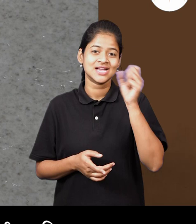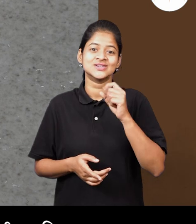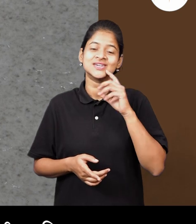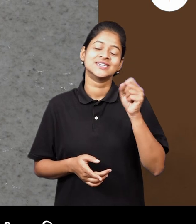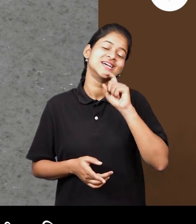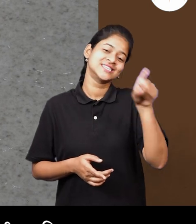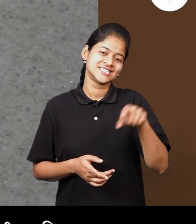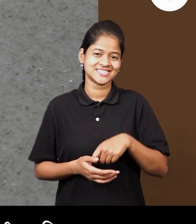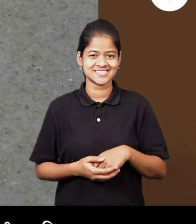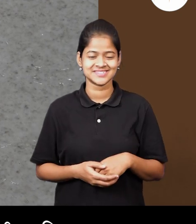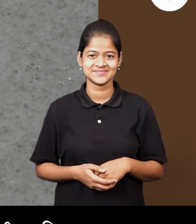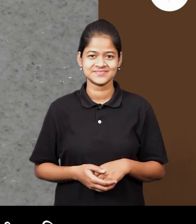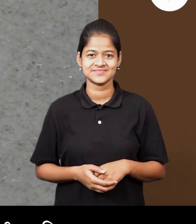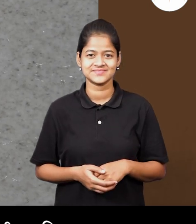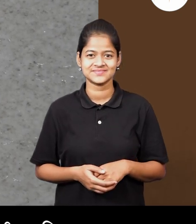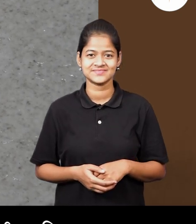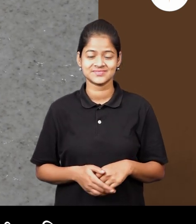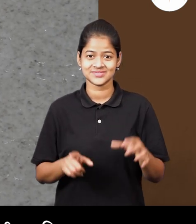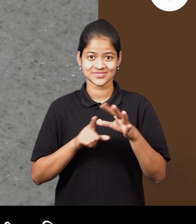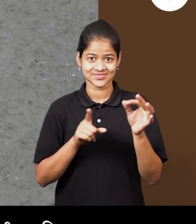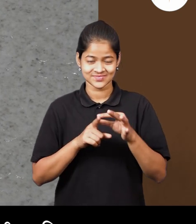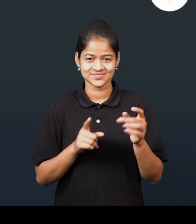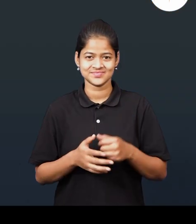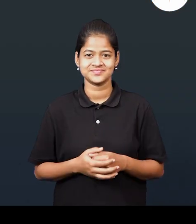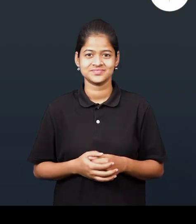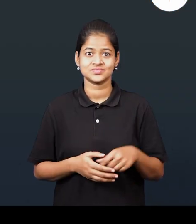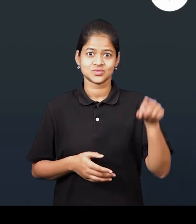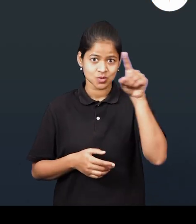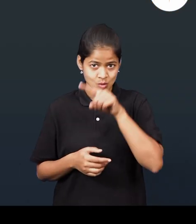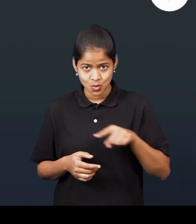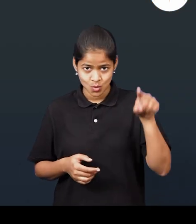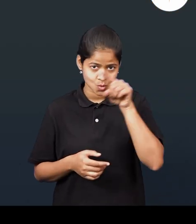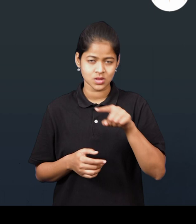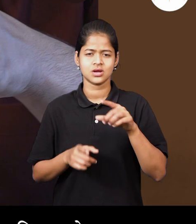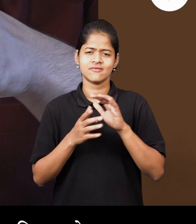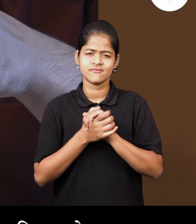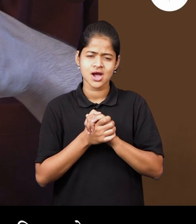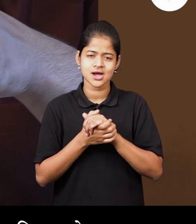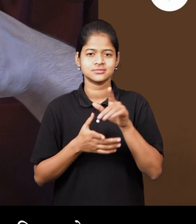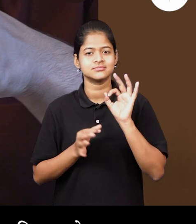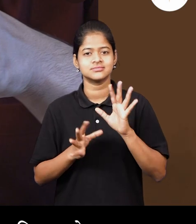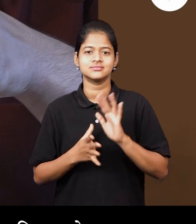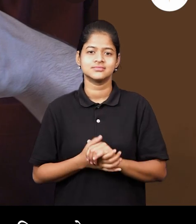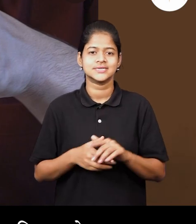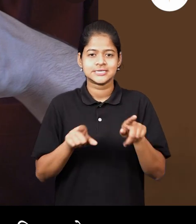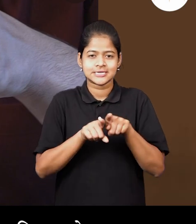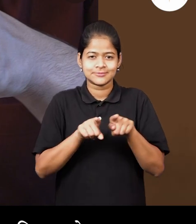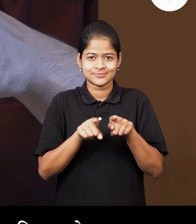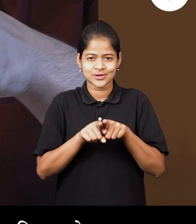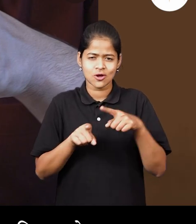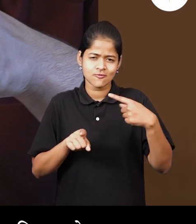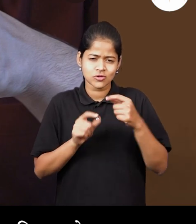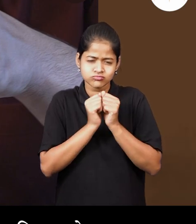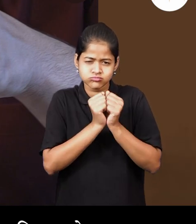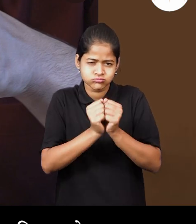तुम्ही तुमचा आईला किवा आजीला विचार कृती वर्तूल हाकार अपला